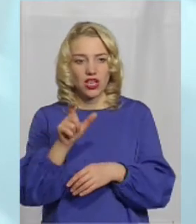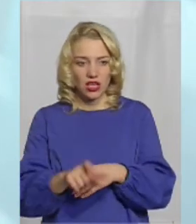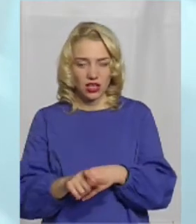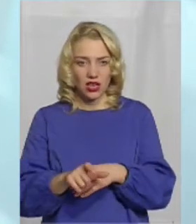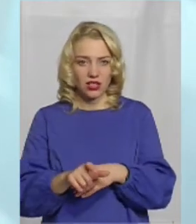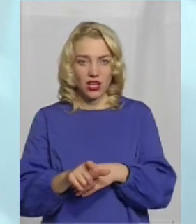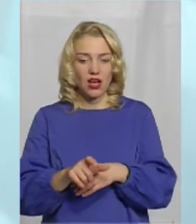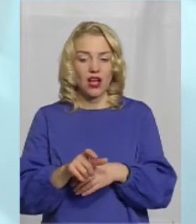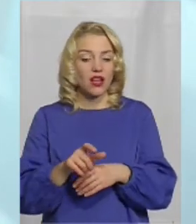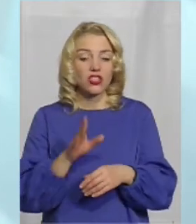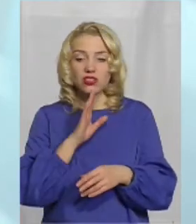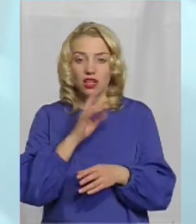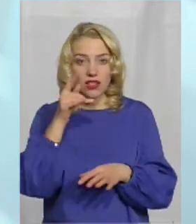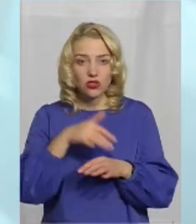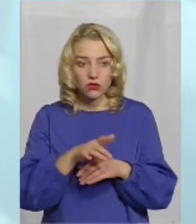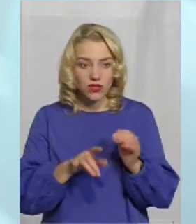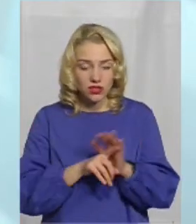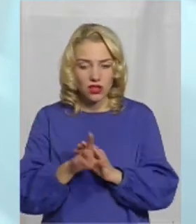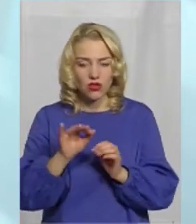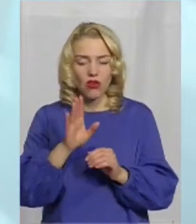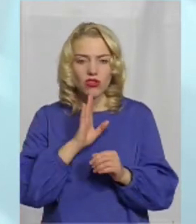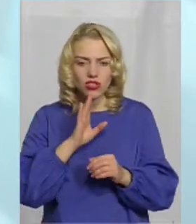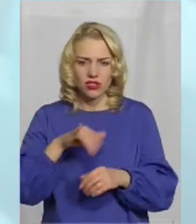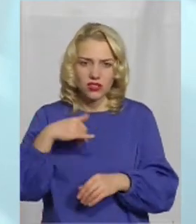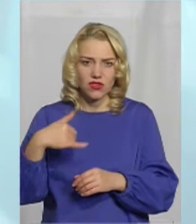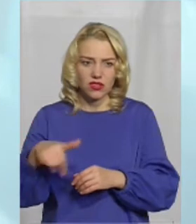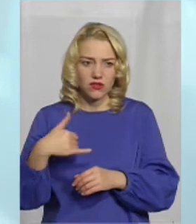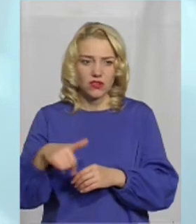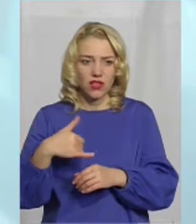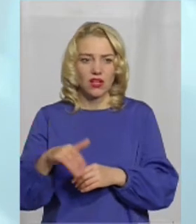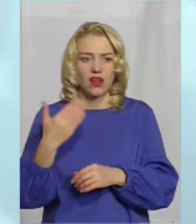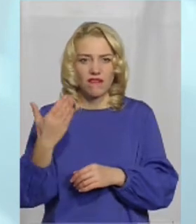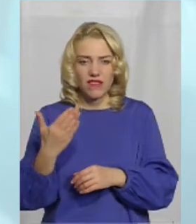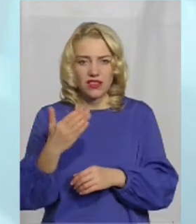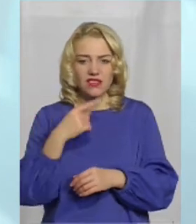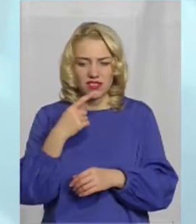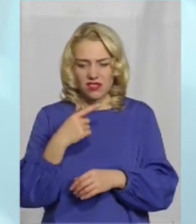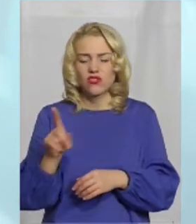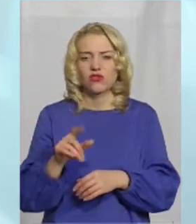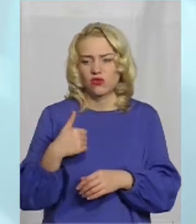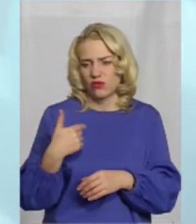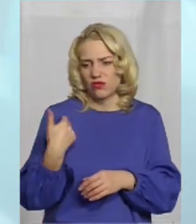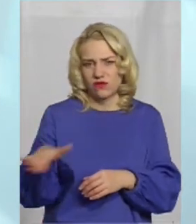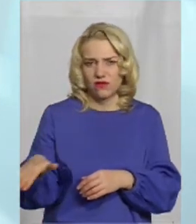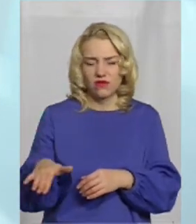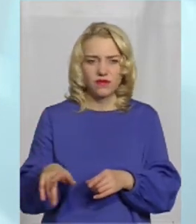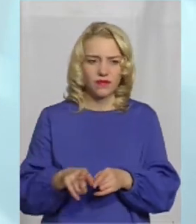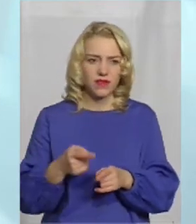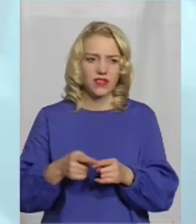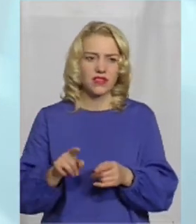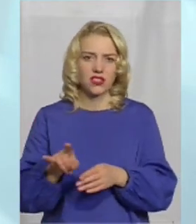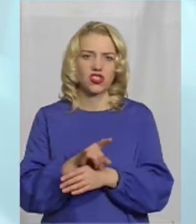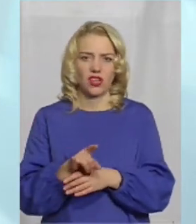те, що вона зрозуміла, а коли жінка почала вже так нав'язувало телефонувати чоловіку, він просто сказав, що відчіпіться від мене, це було